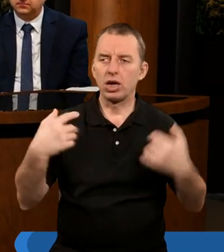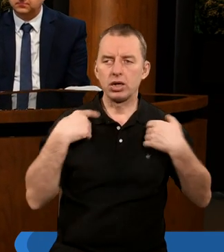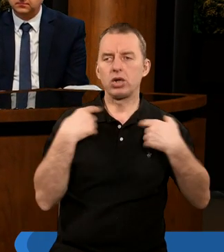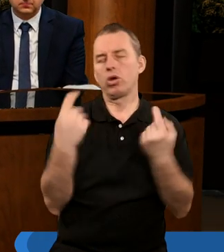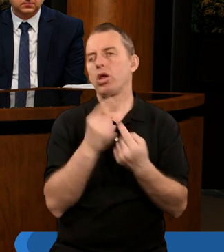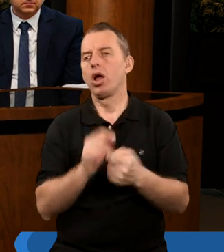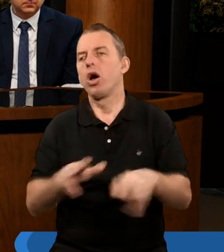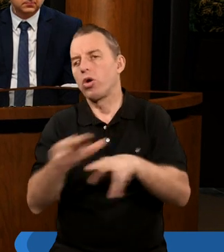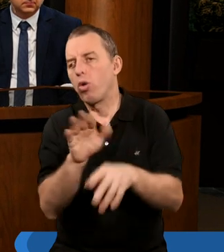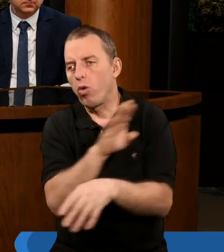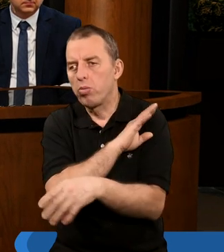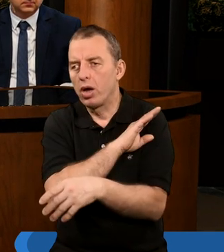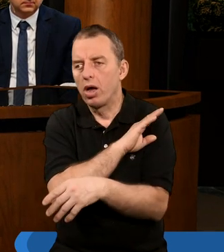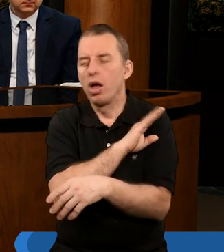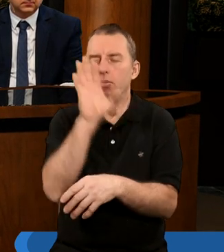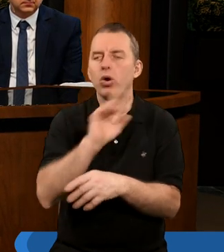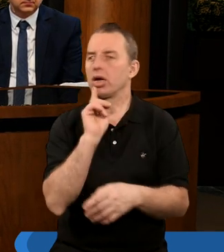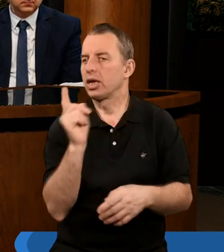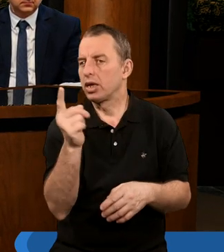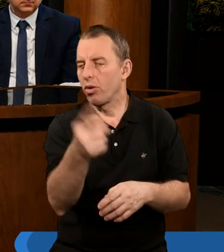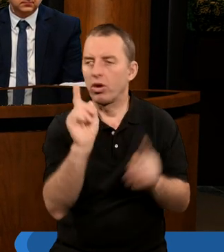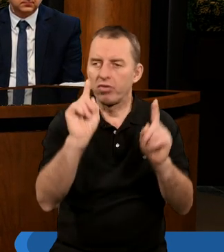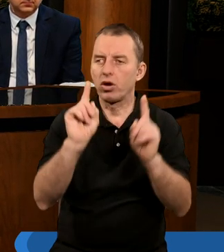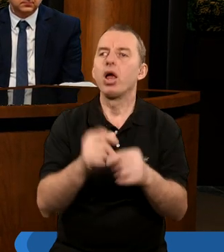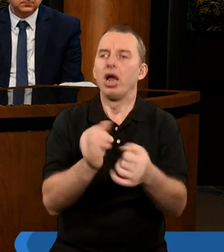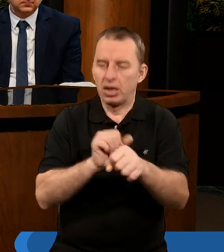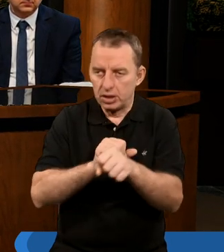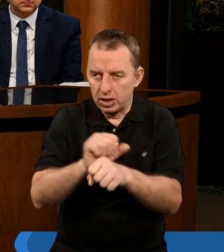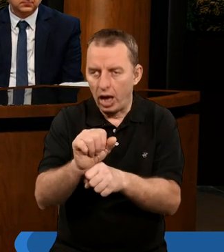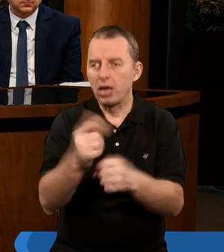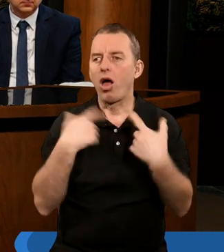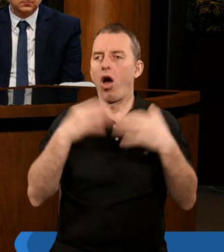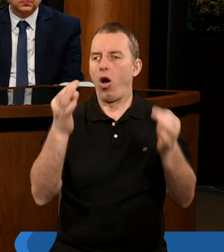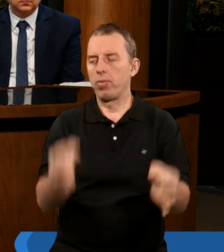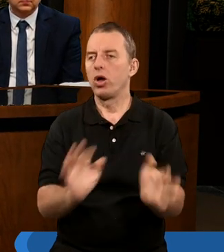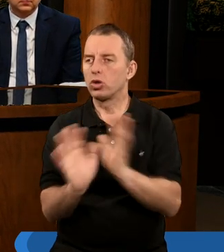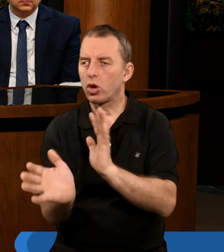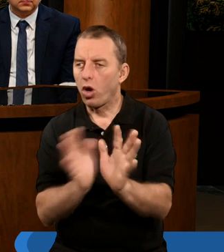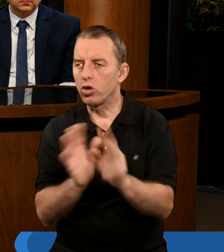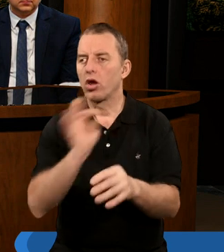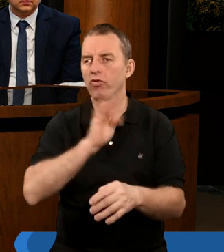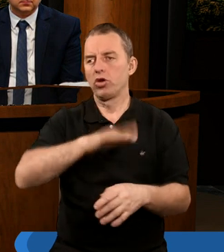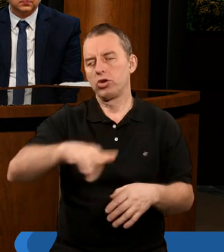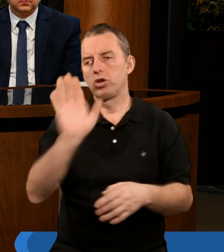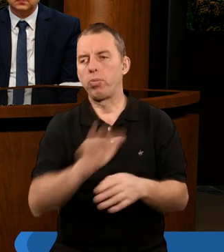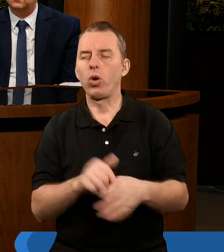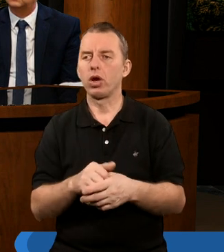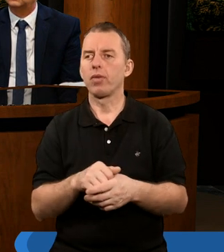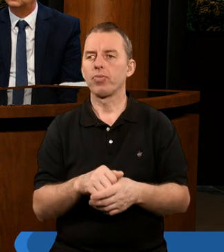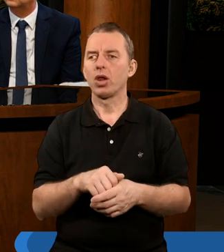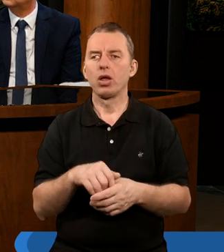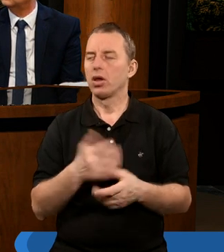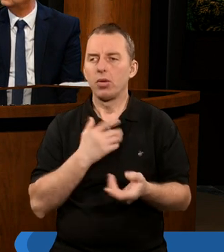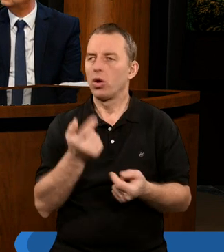tak? Może ktoś z rodziny umarł i Pan Bóg chce nam zwrócić uwagę, że jest jednak obecny, że On troszczy się o swoje dzieci Boże, ale my tego